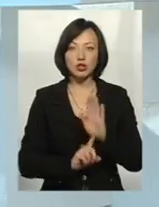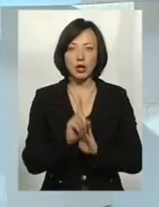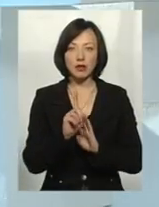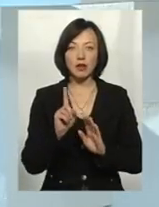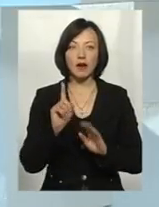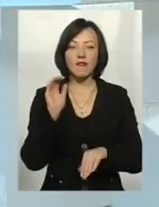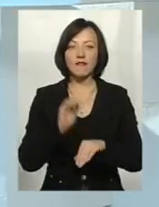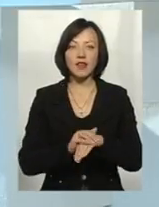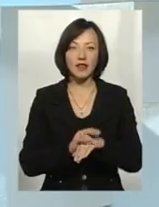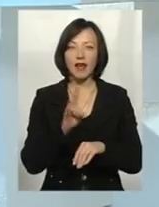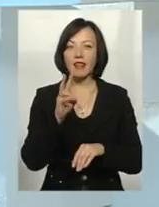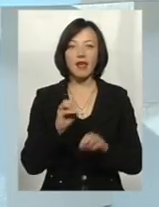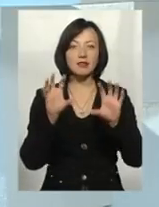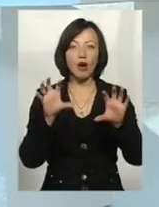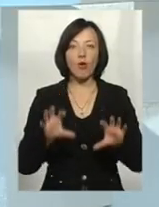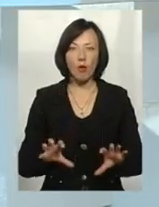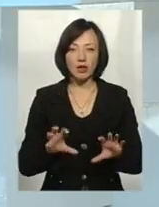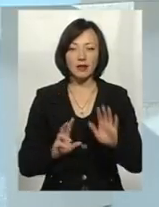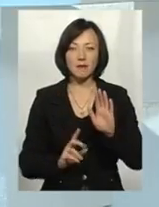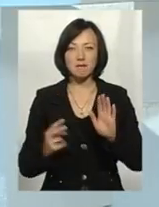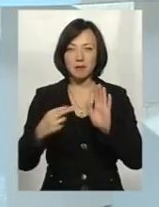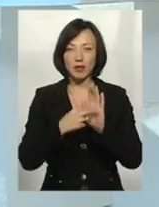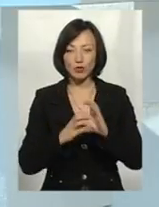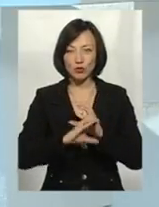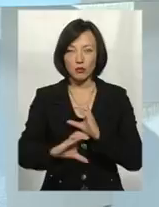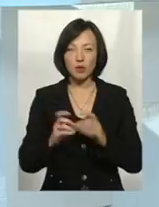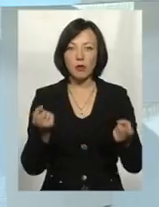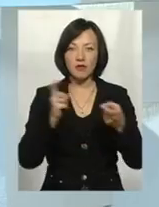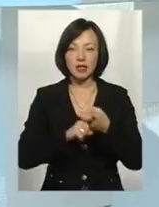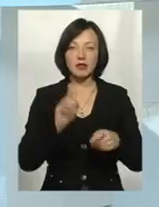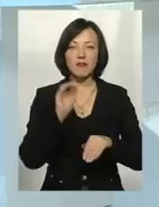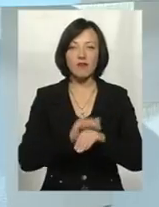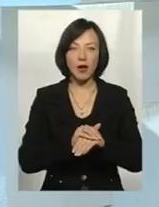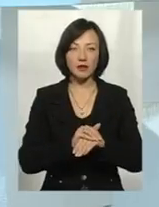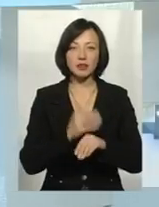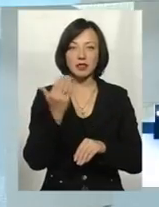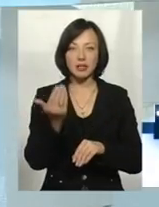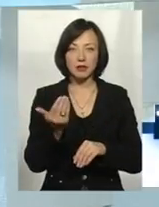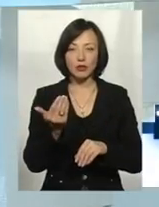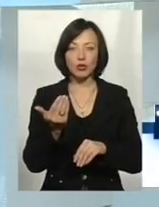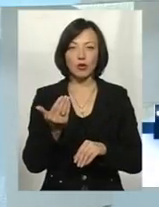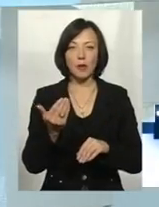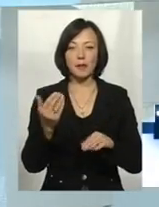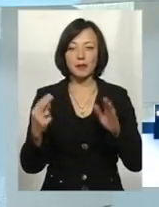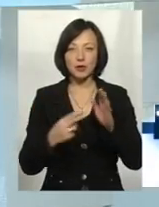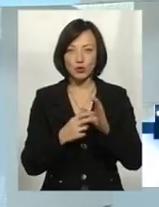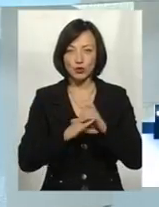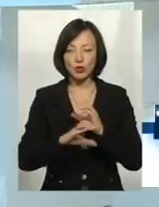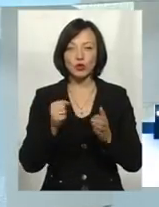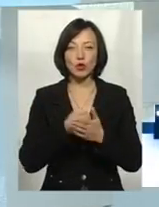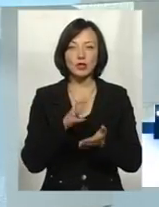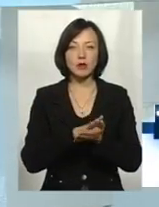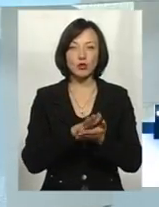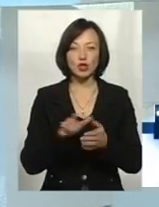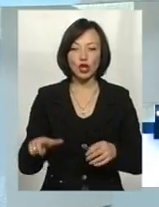виявити несанкціонувані підключення для того, щоб можна було пов'язати вже факт їхнього безпосереднього підключення до забруднення